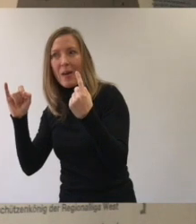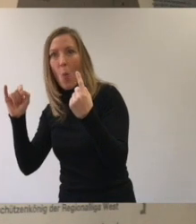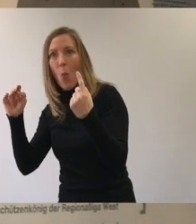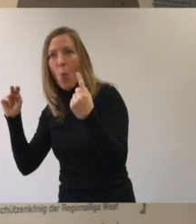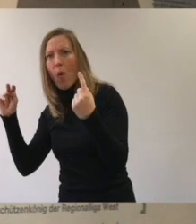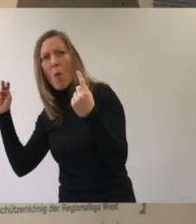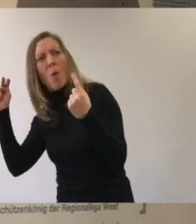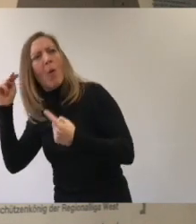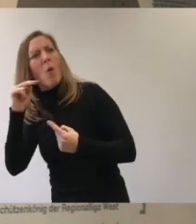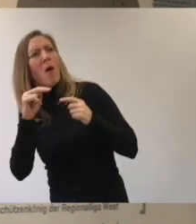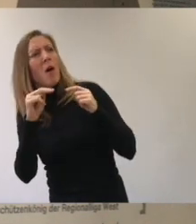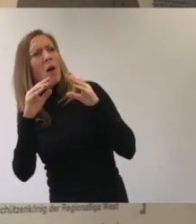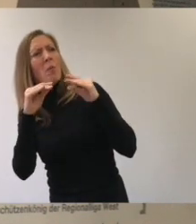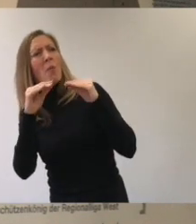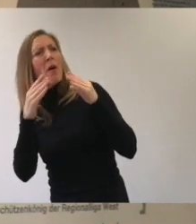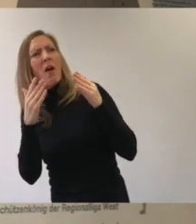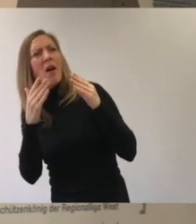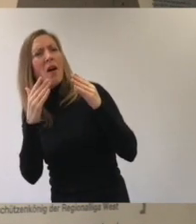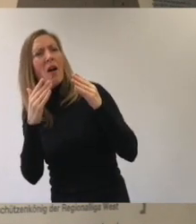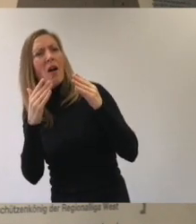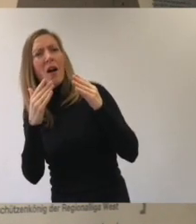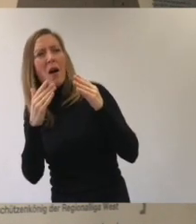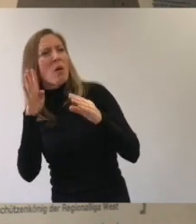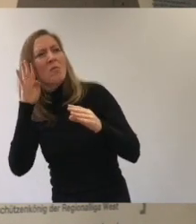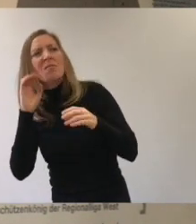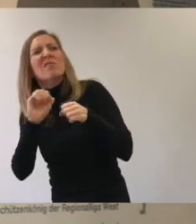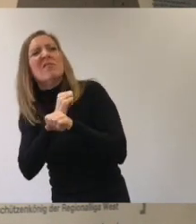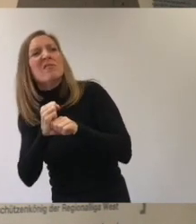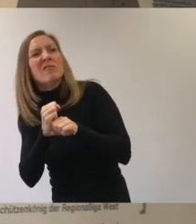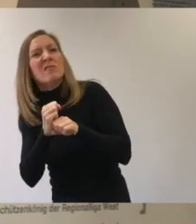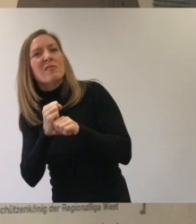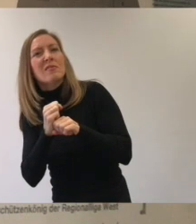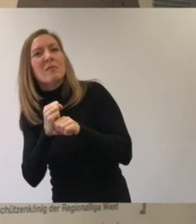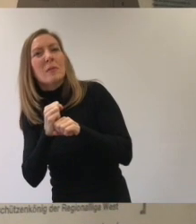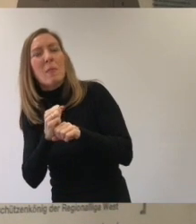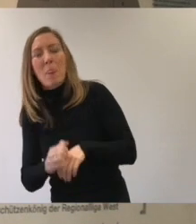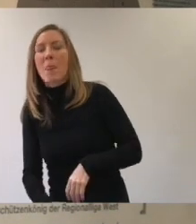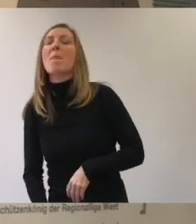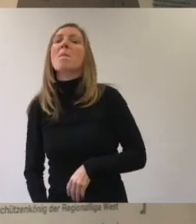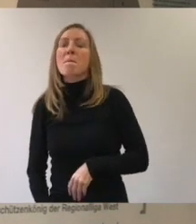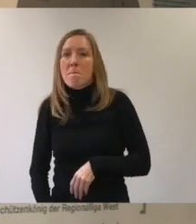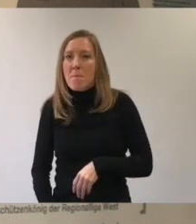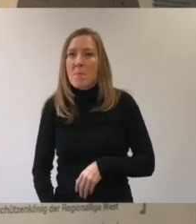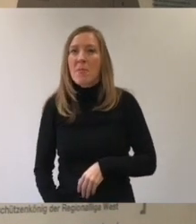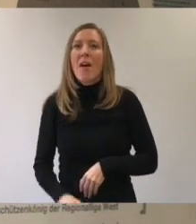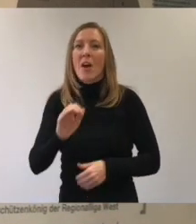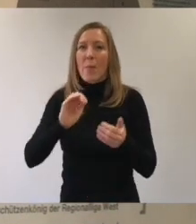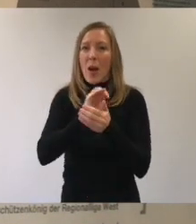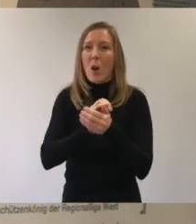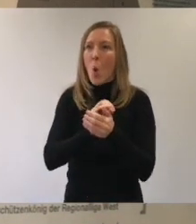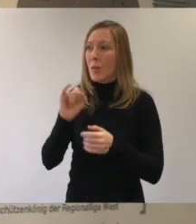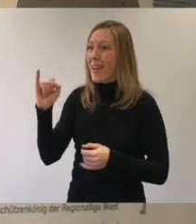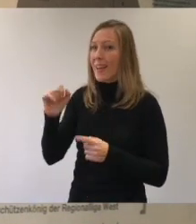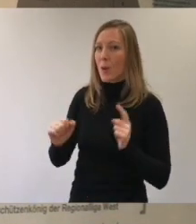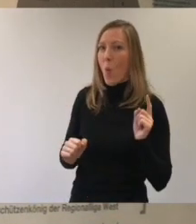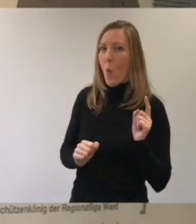daneben. Er sieht, wie Dirk mit Fabian Klos redet. Aber er kann nicht hören, was sie sagen. Dann geht Fabian Klos zu Ingo.